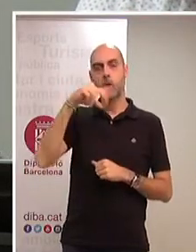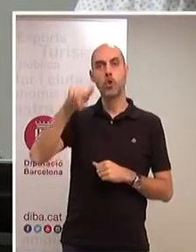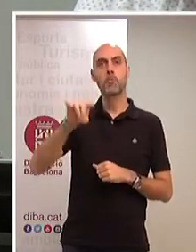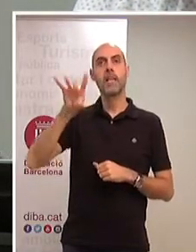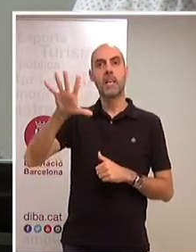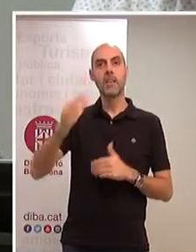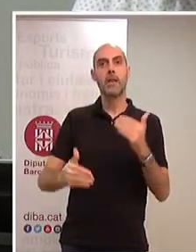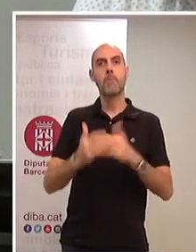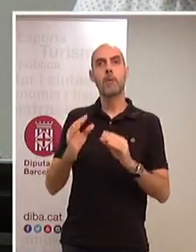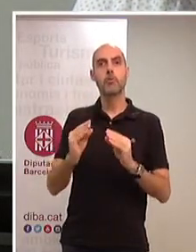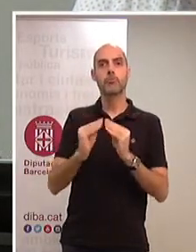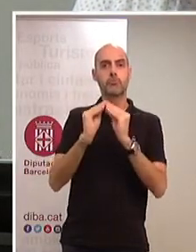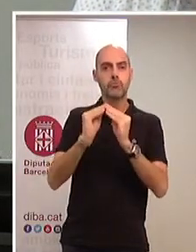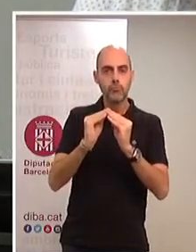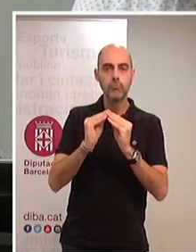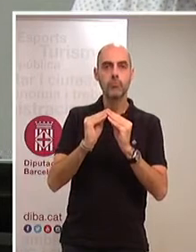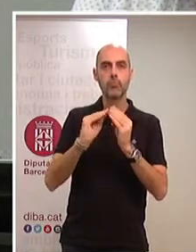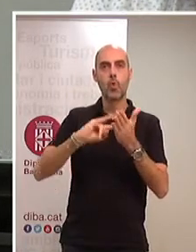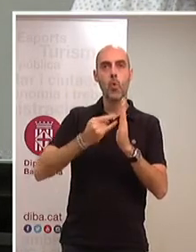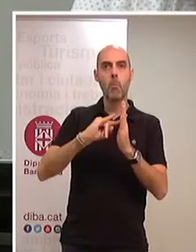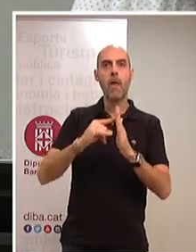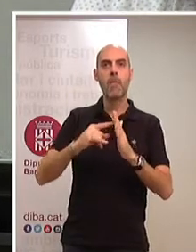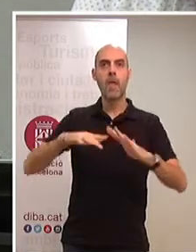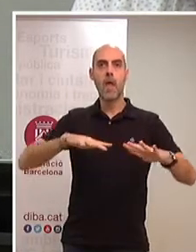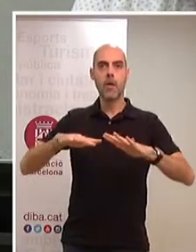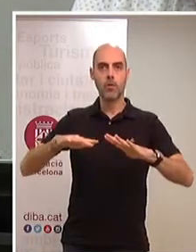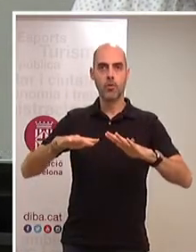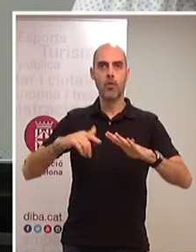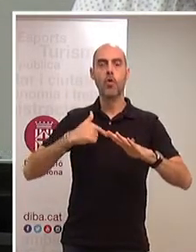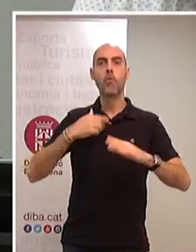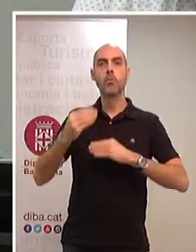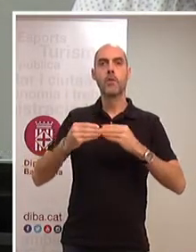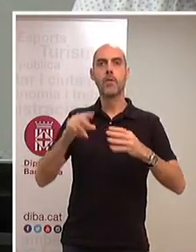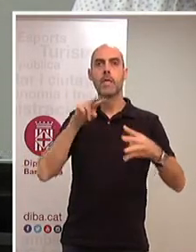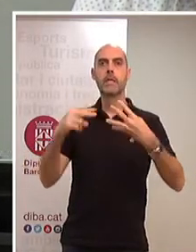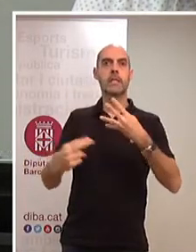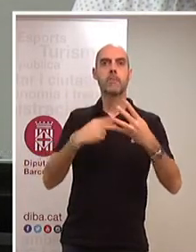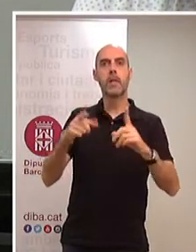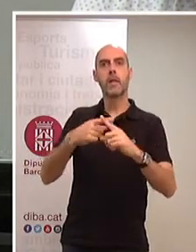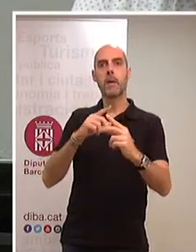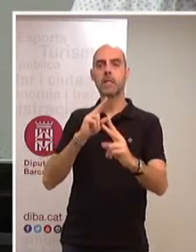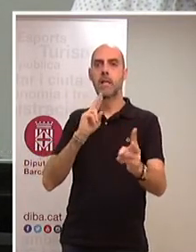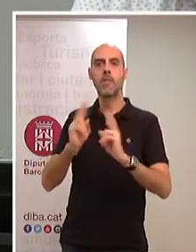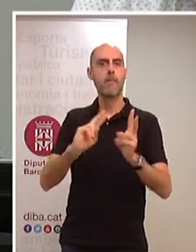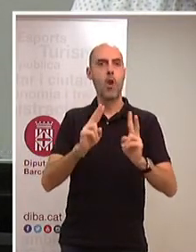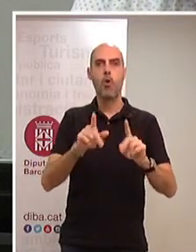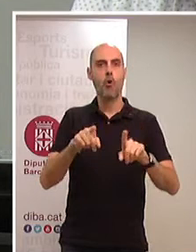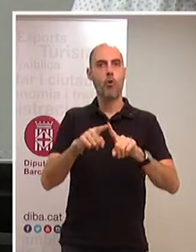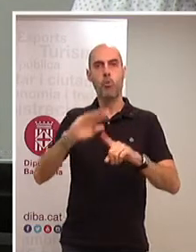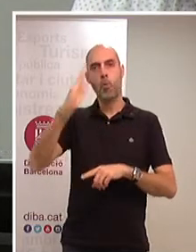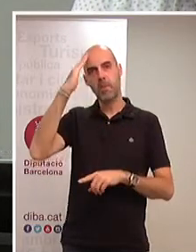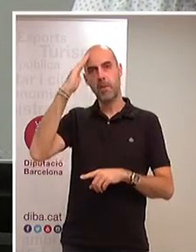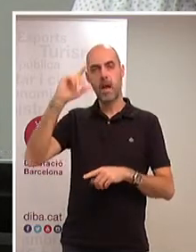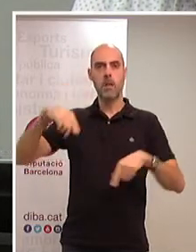un mandat concretat en un pla d'acció que ha volgut posar la transparència i el diàleg com a motor de treball, perquè